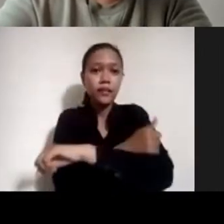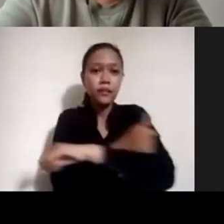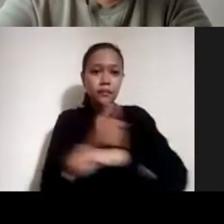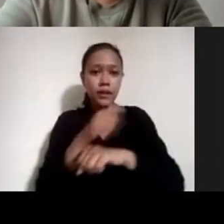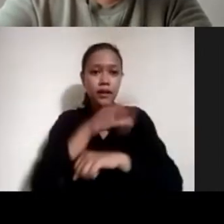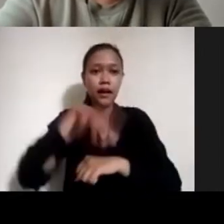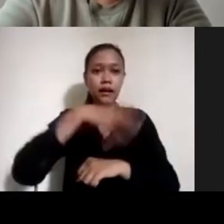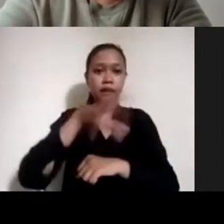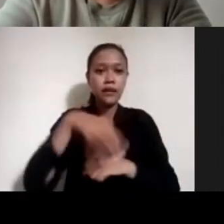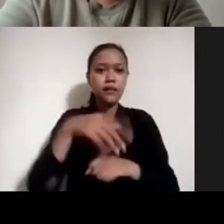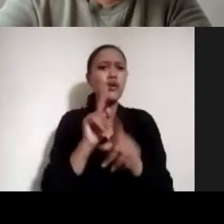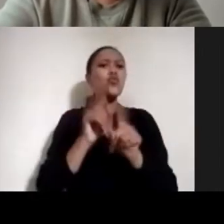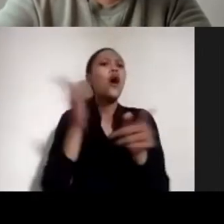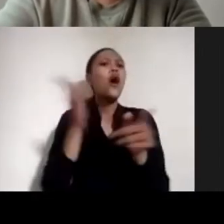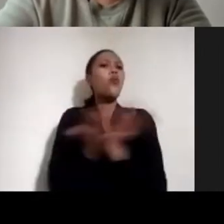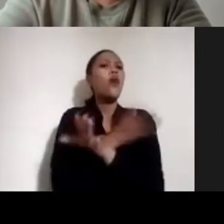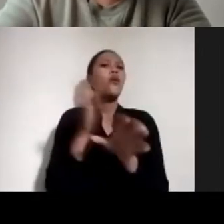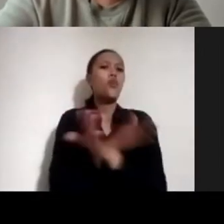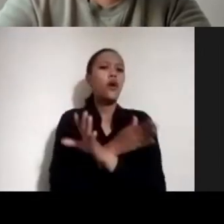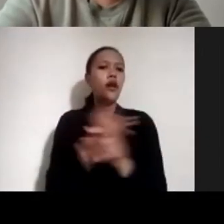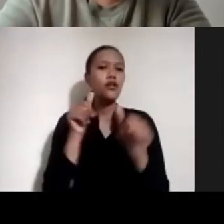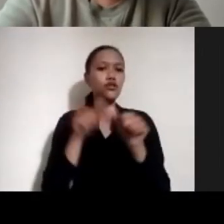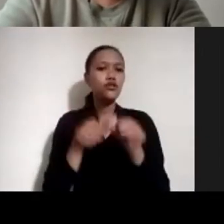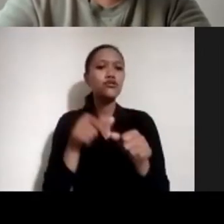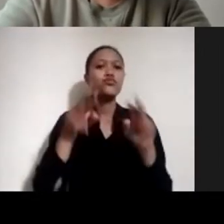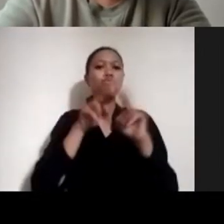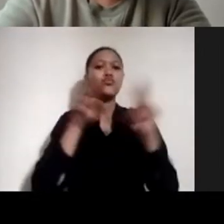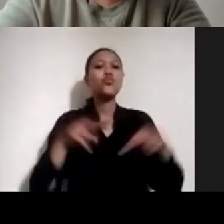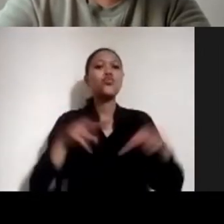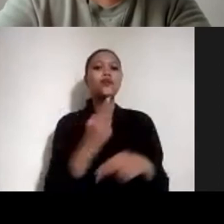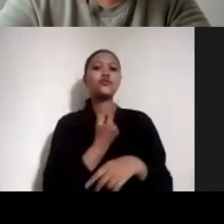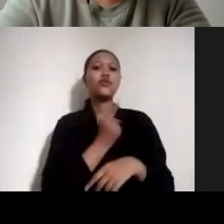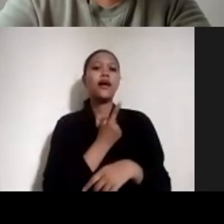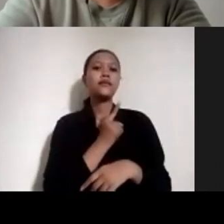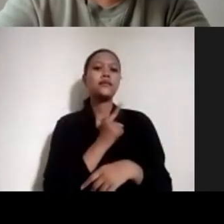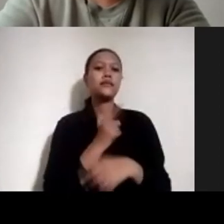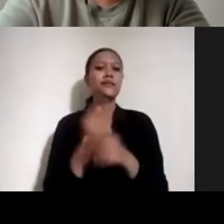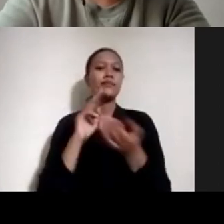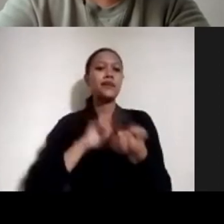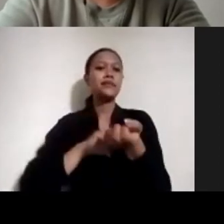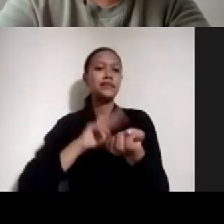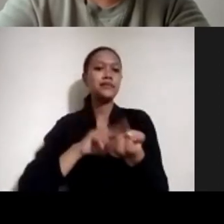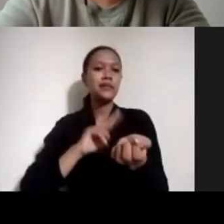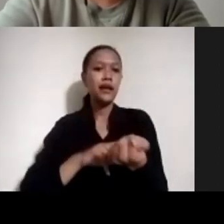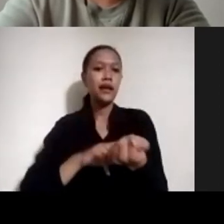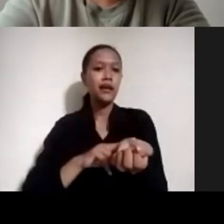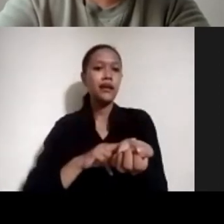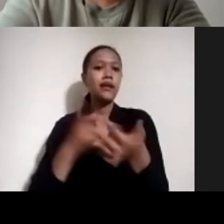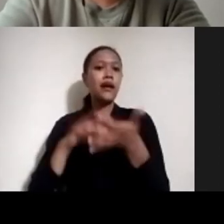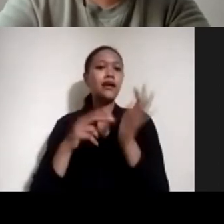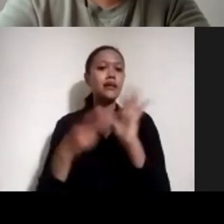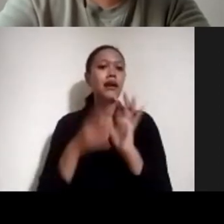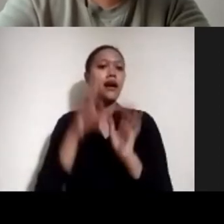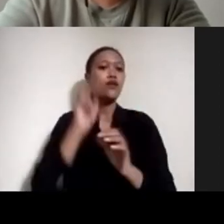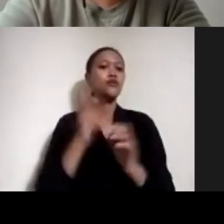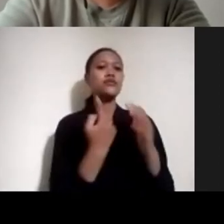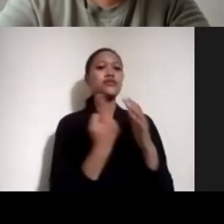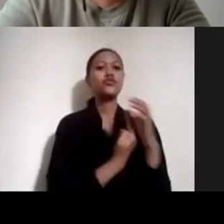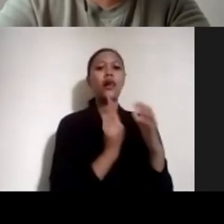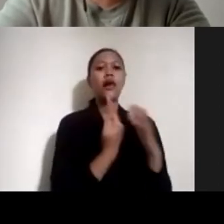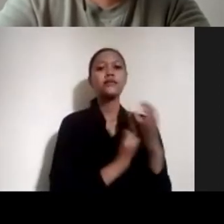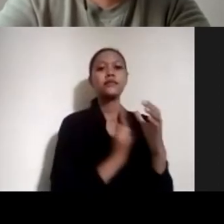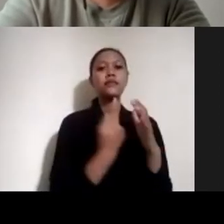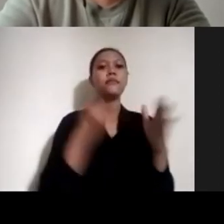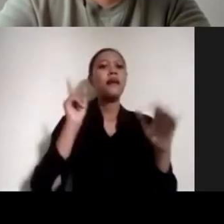Kemudian, oh ini di isolasi, pasien itu berarti harus, iya, harus di isolasi dengan menggunakan masker.